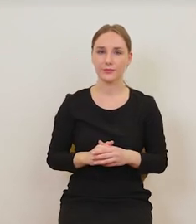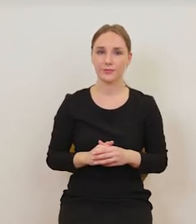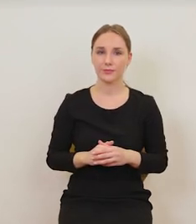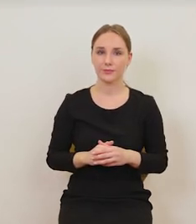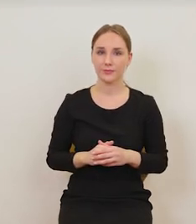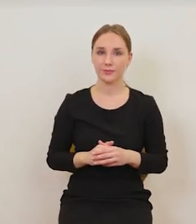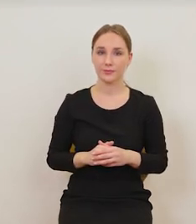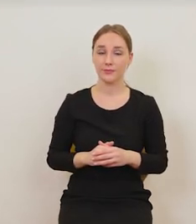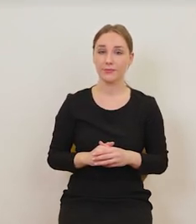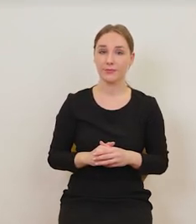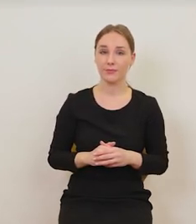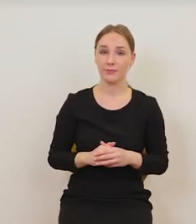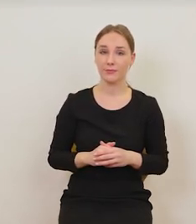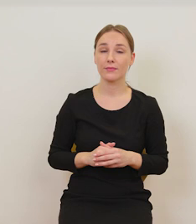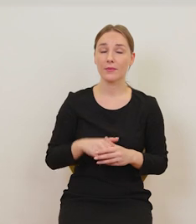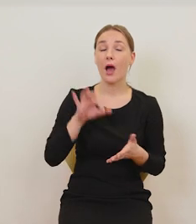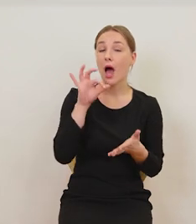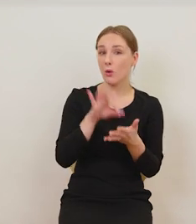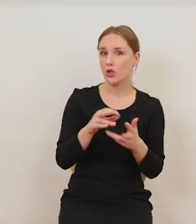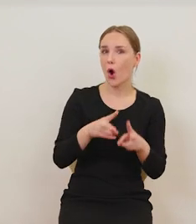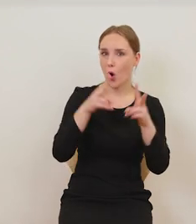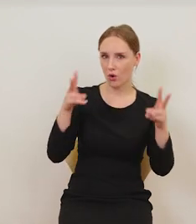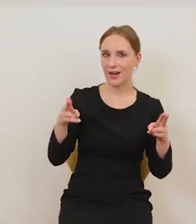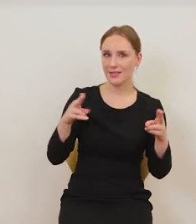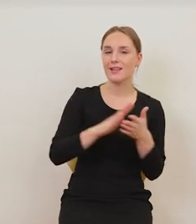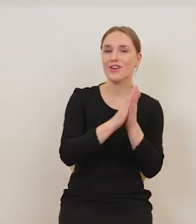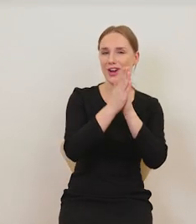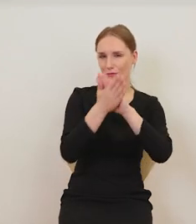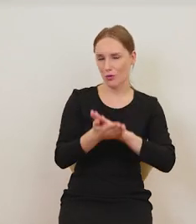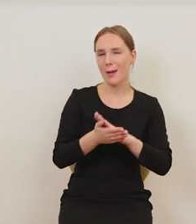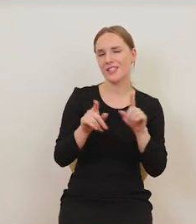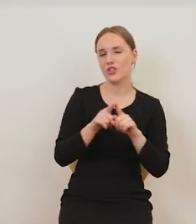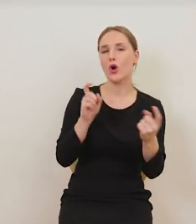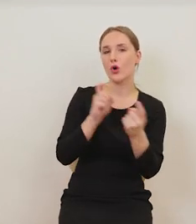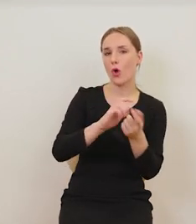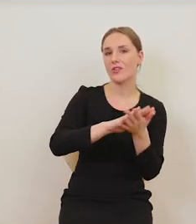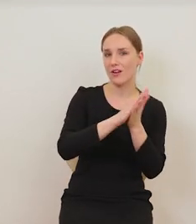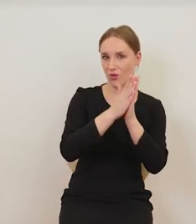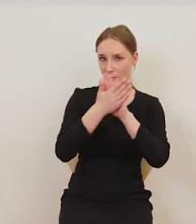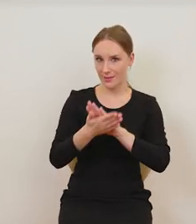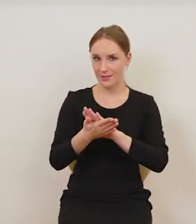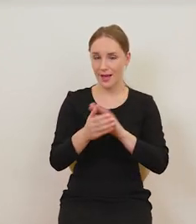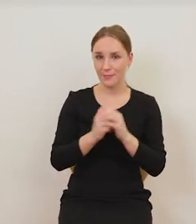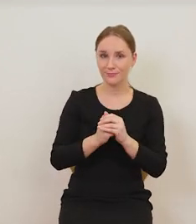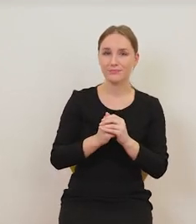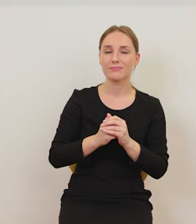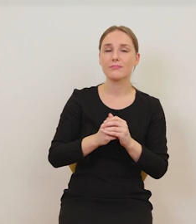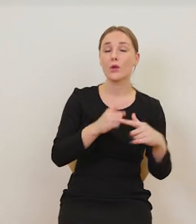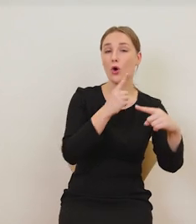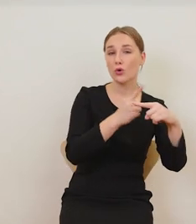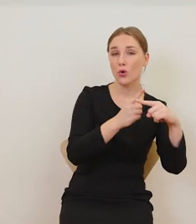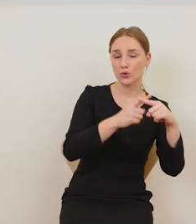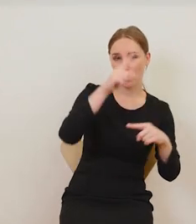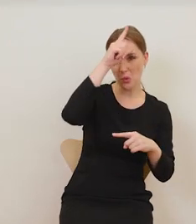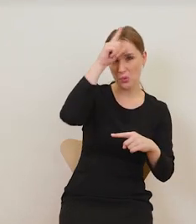Zauważył to Kościół. To był okres reformacji, to był okres kontrreformacji. Ludzie odchodzili